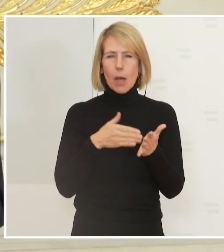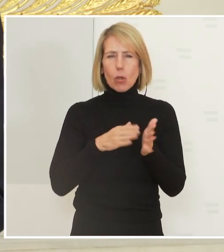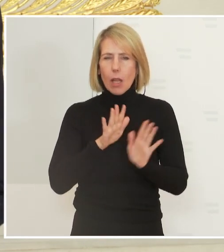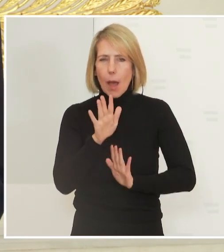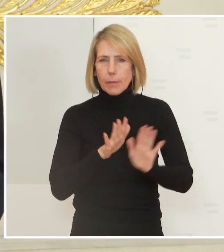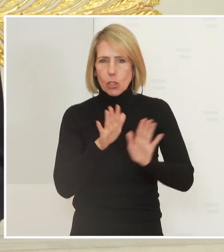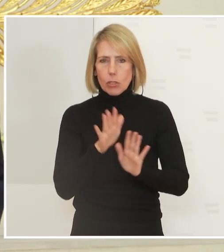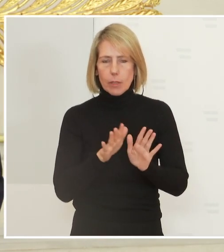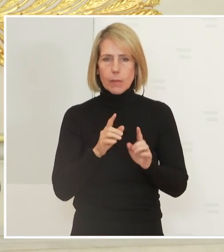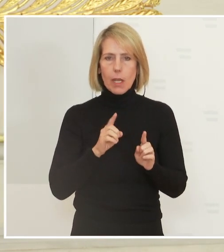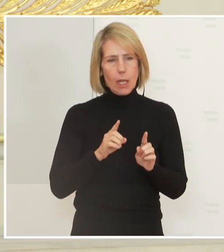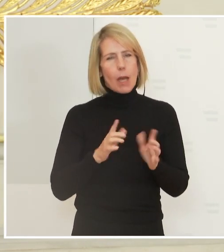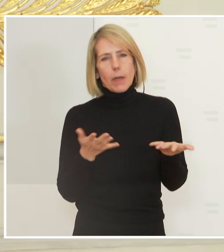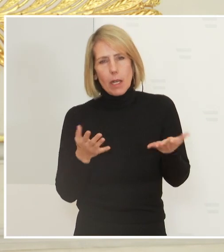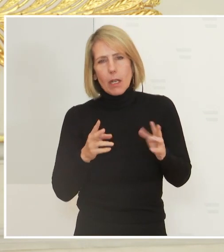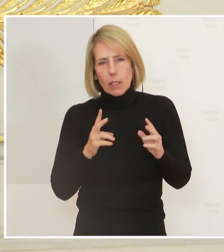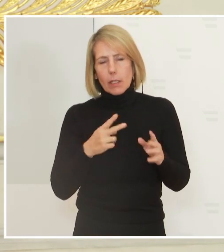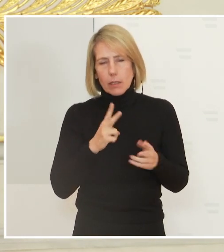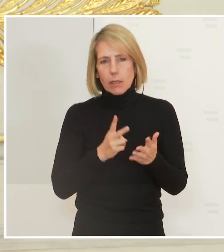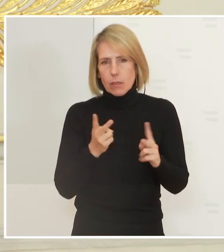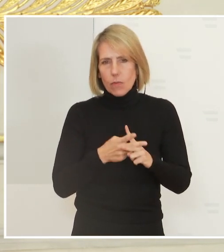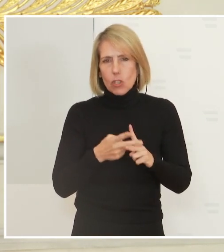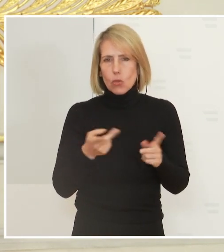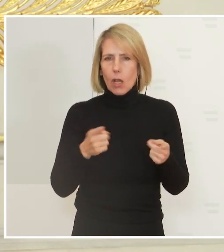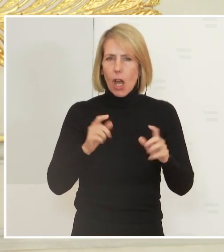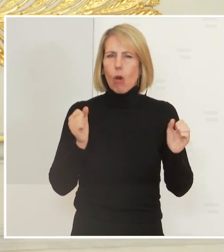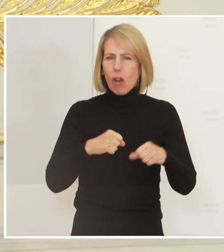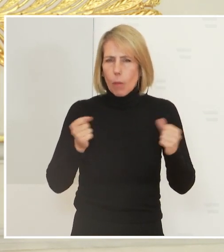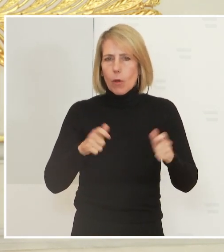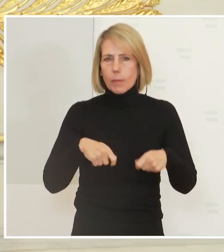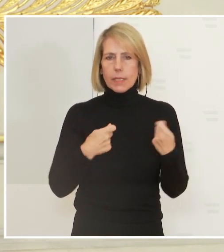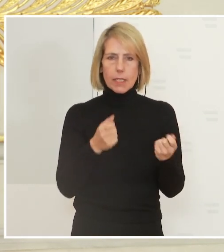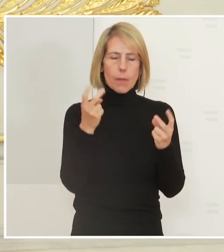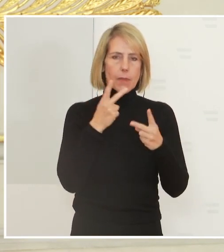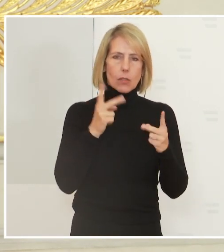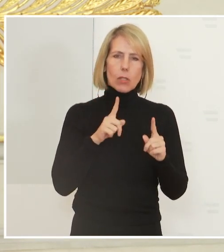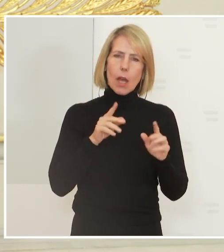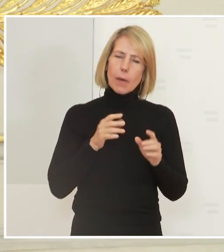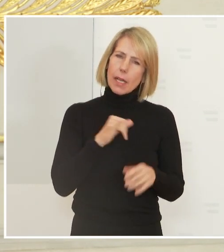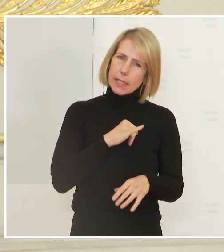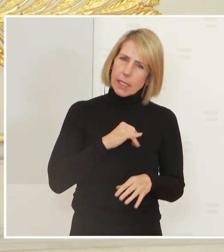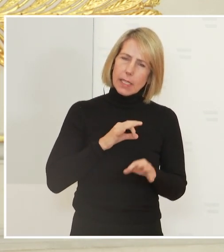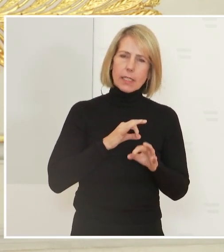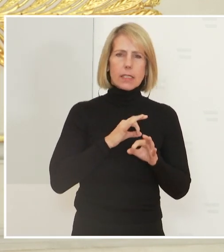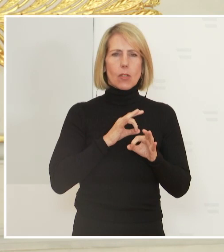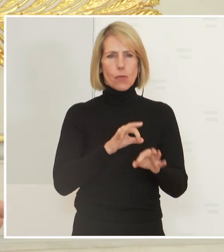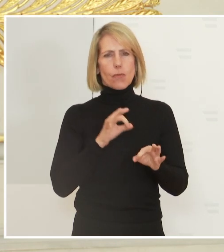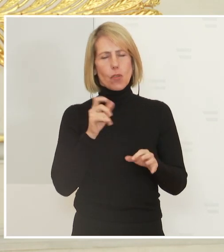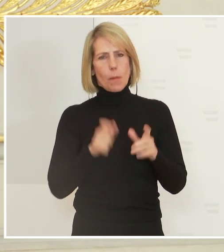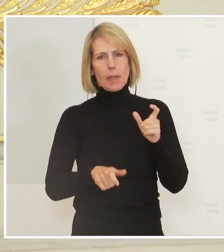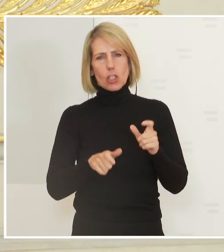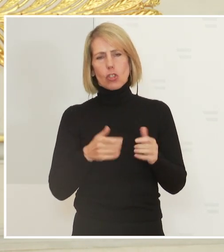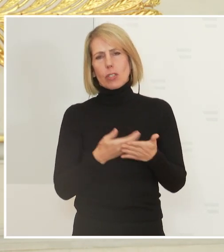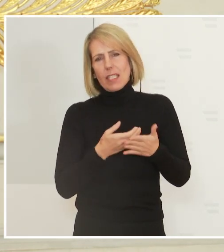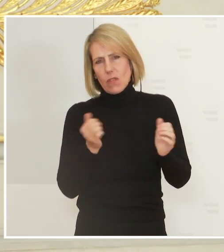Kompromisse ein gemeinsames Vorgehen sein können, aber Kompromisse im Sinne und im Interesse der Menschen. Die dritte